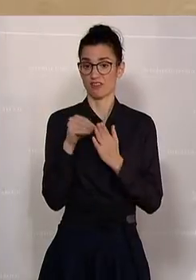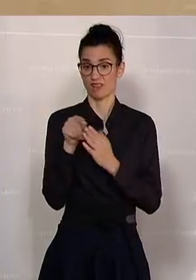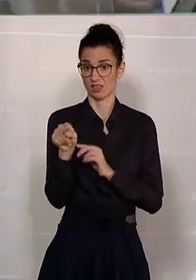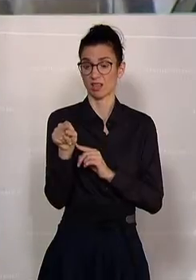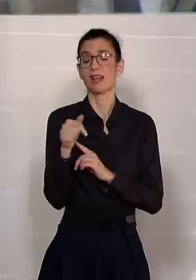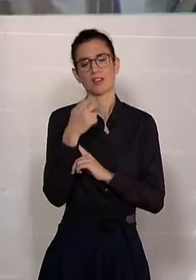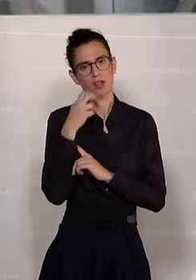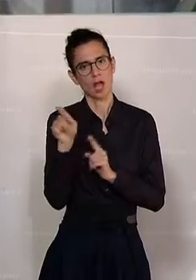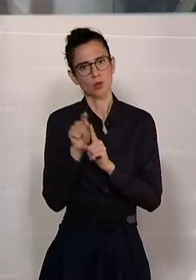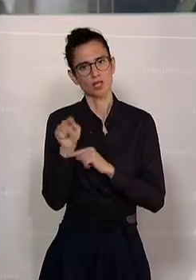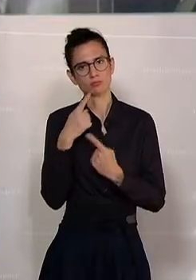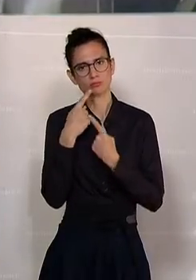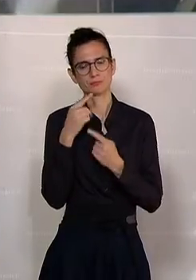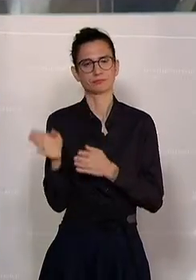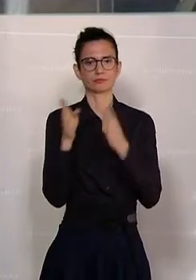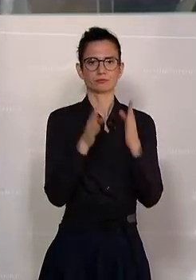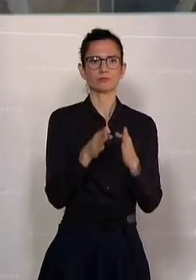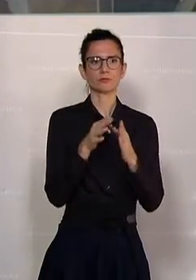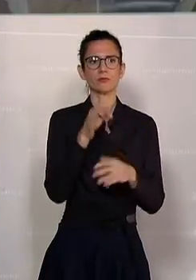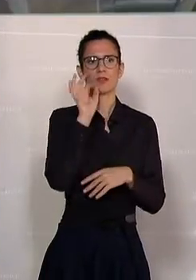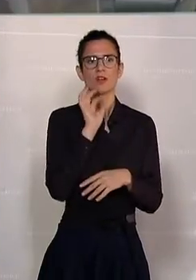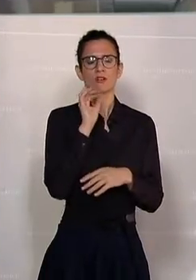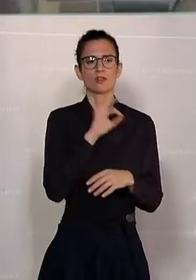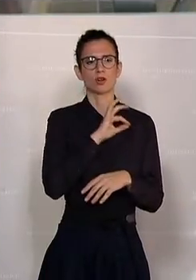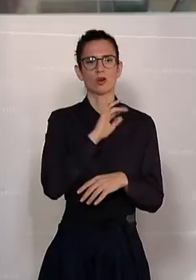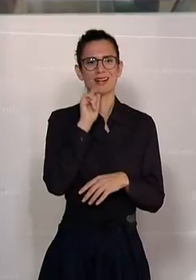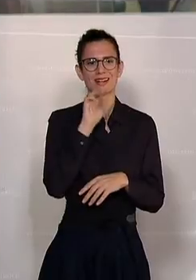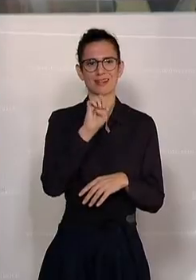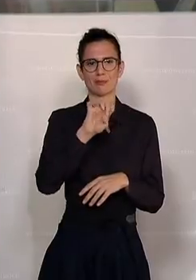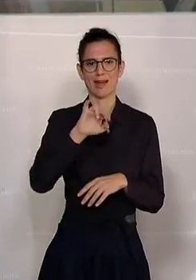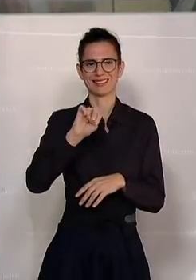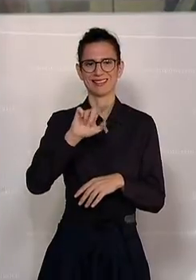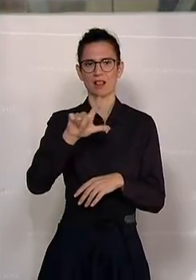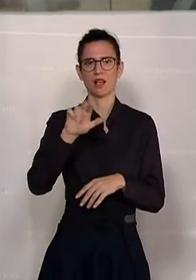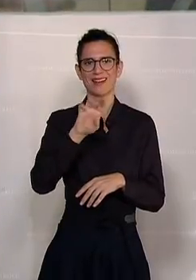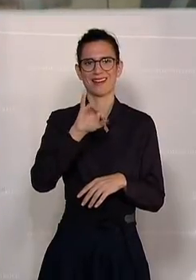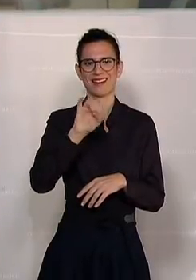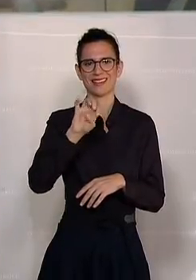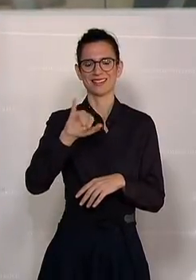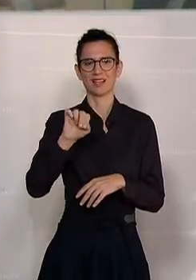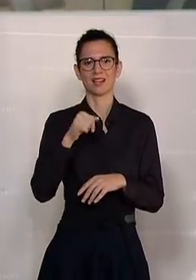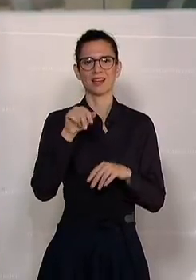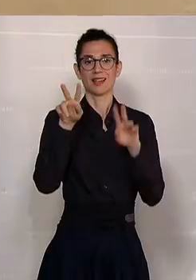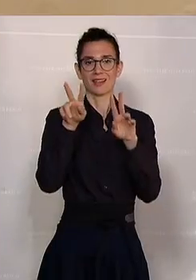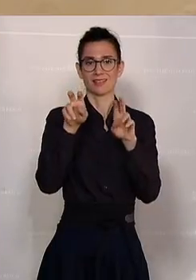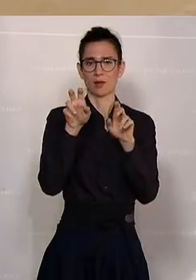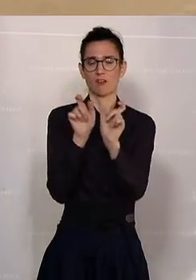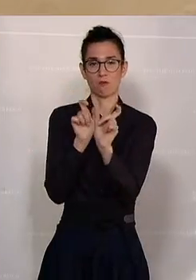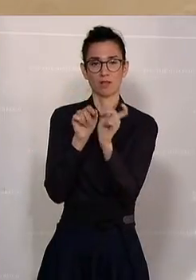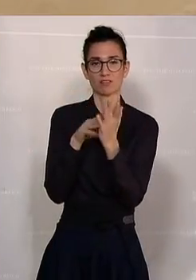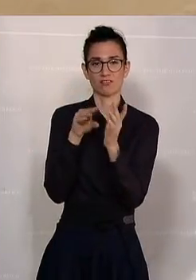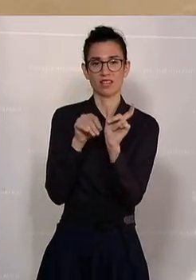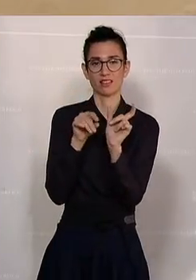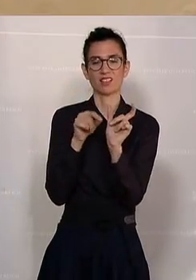Kollegin Meindl-Reisinger über das Thema Fetzendeppert reden. Wenn, dann